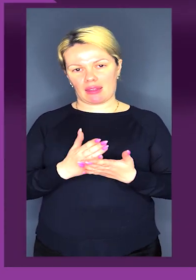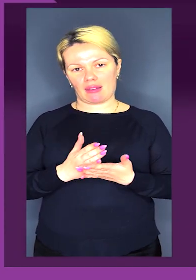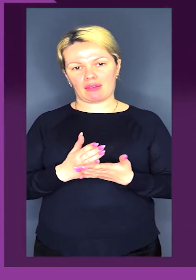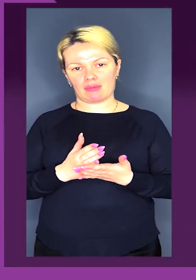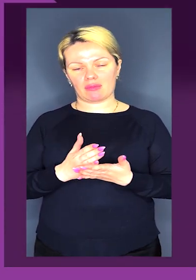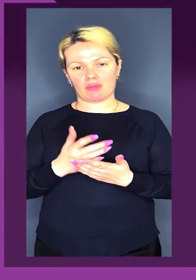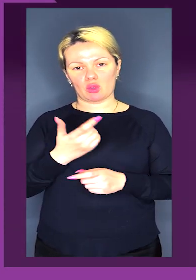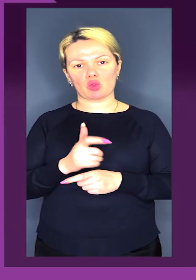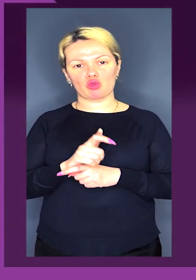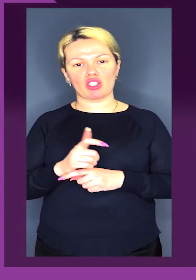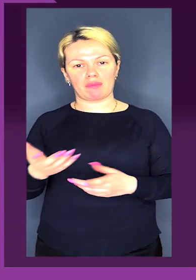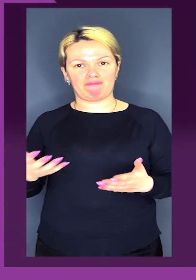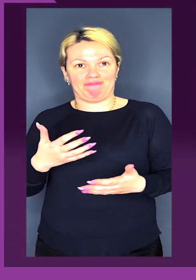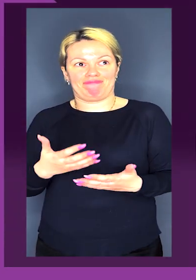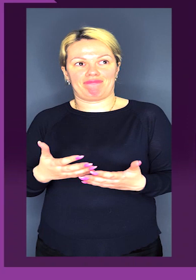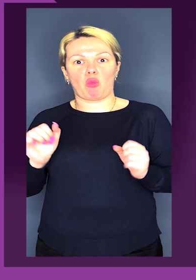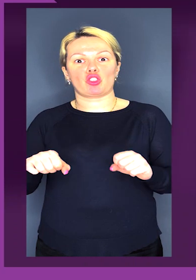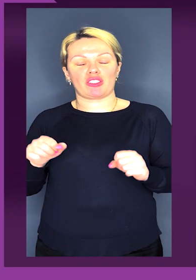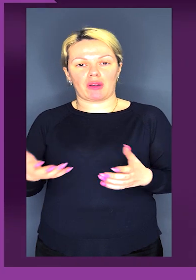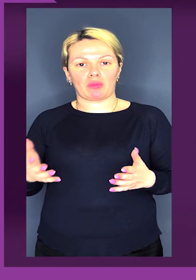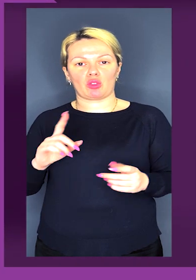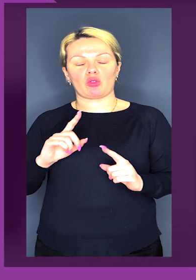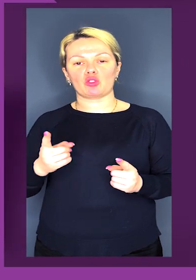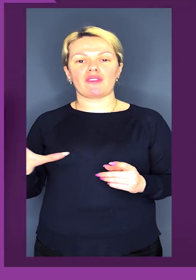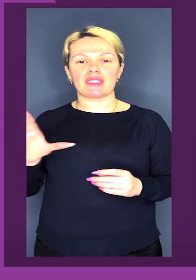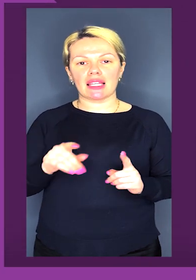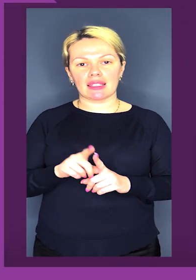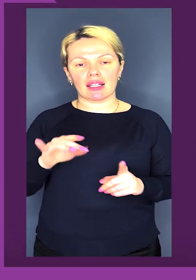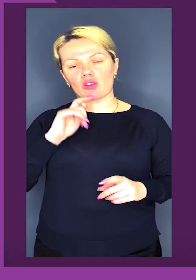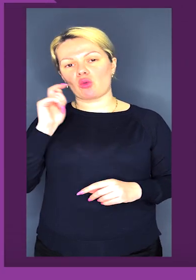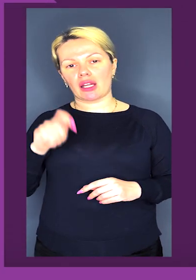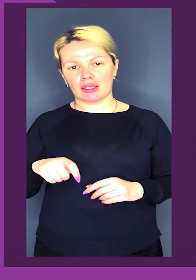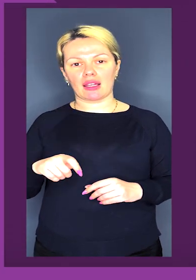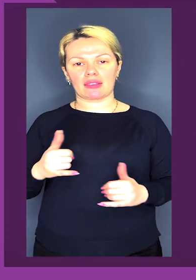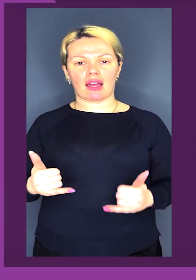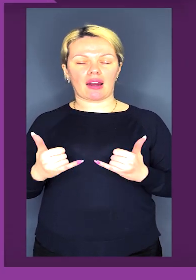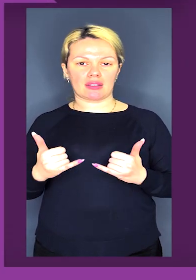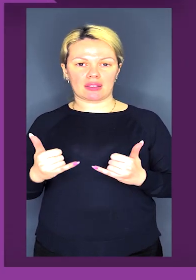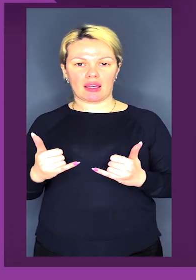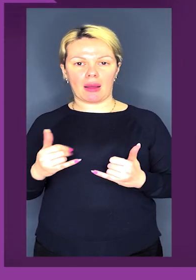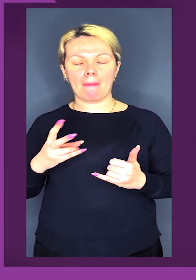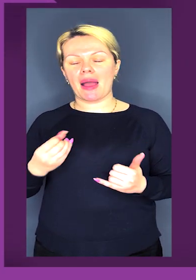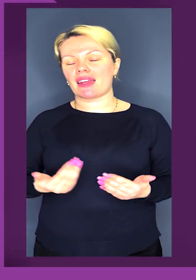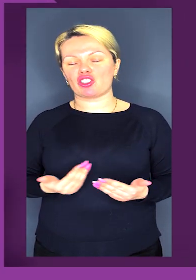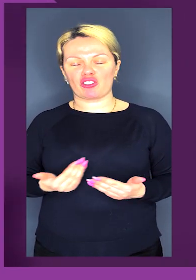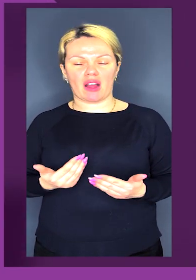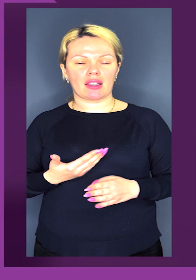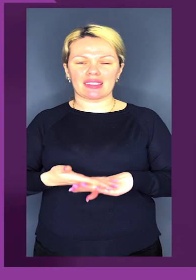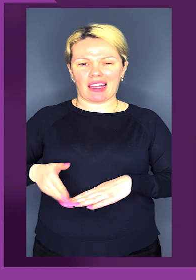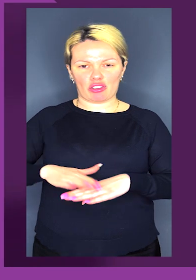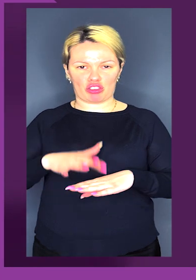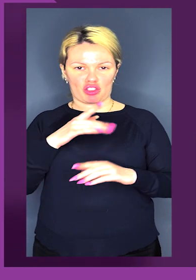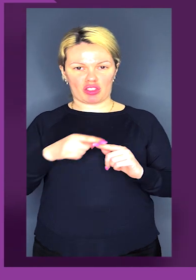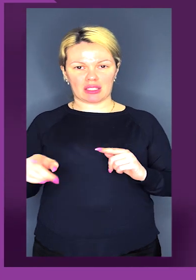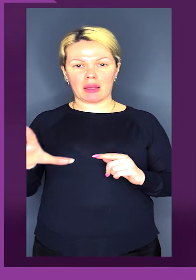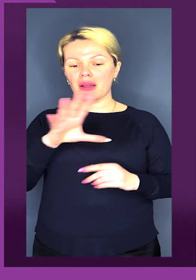дуже можливим. Тому що, все ж таки, Україна наразі переживає тяжкі часи.